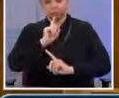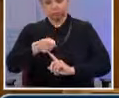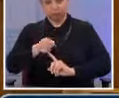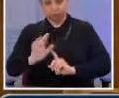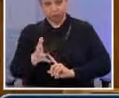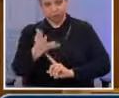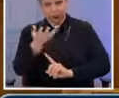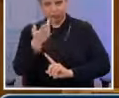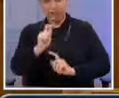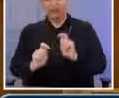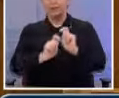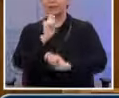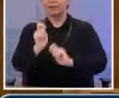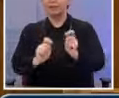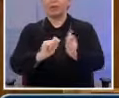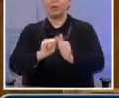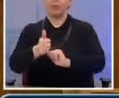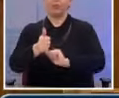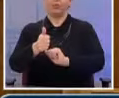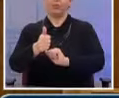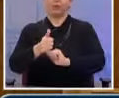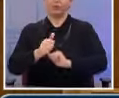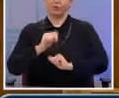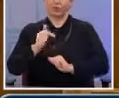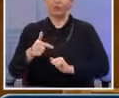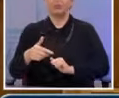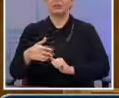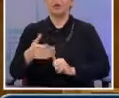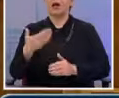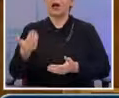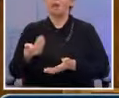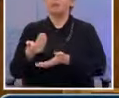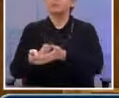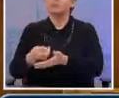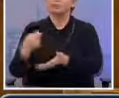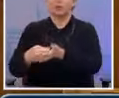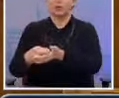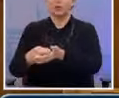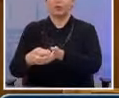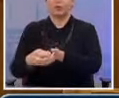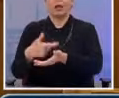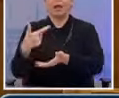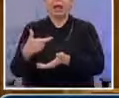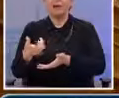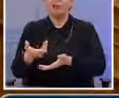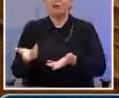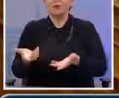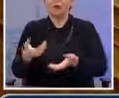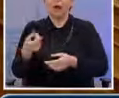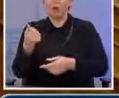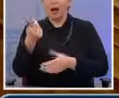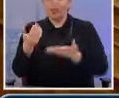δημιουργείται ξαφνικά με τόνωση της ζήτησης, ιδίως μέσω ακάλυπτων επιταγών. Η